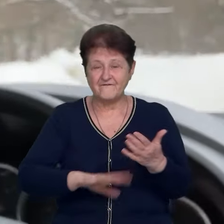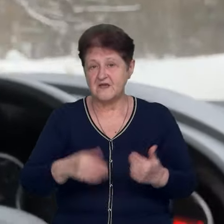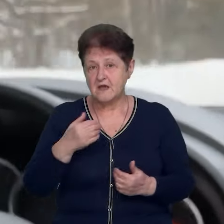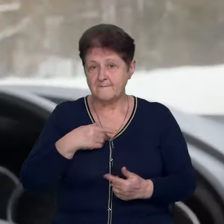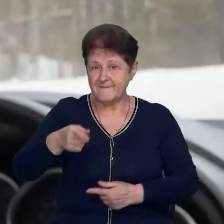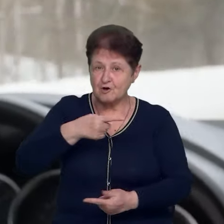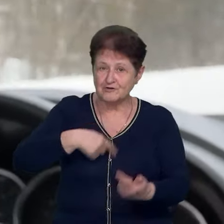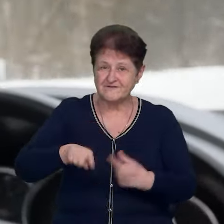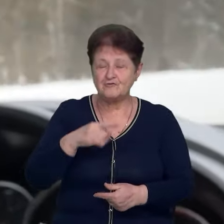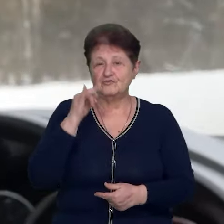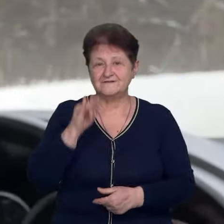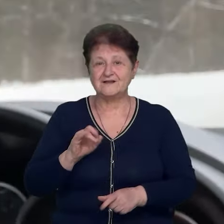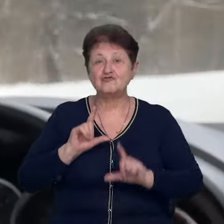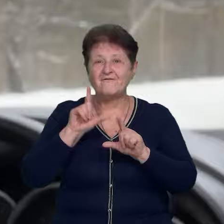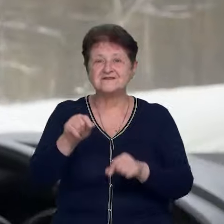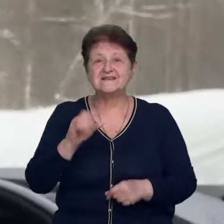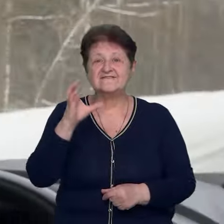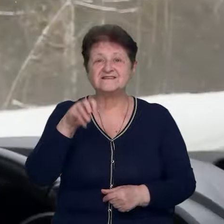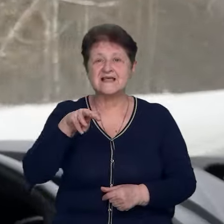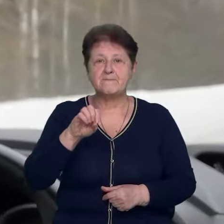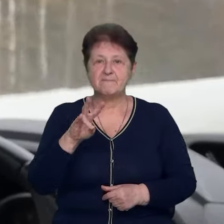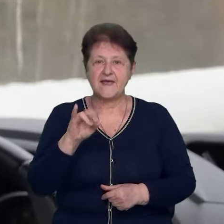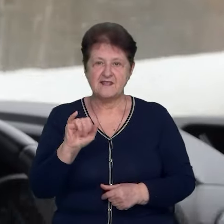розвернулися і довезли його в Семенівку.